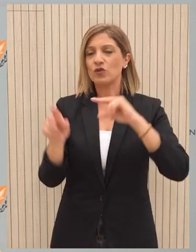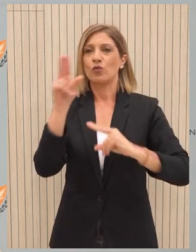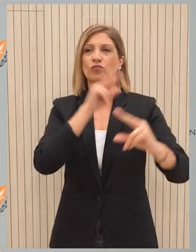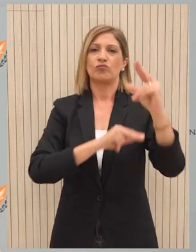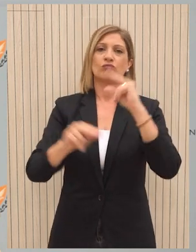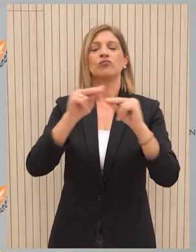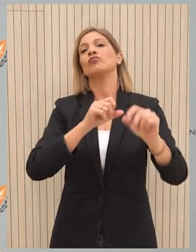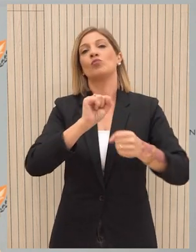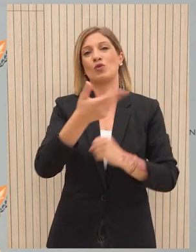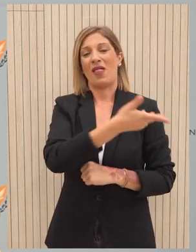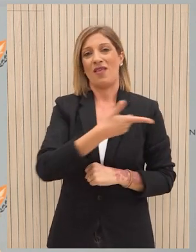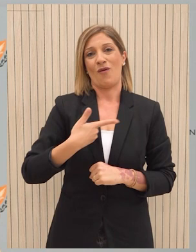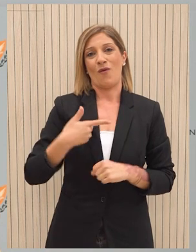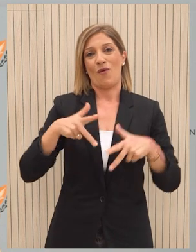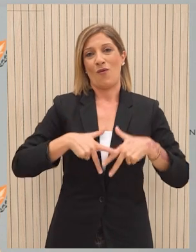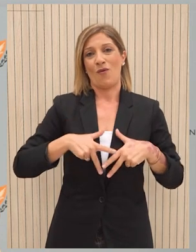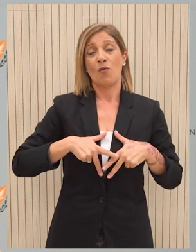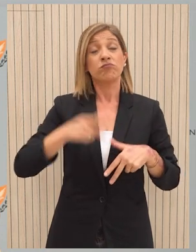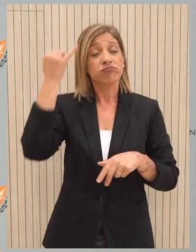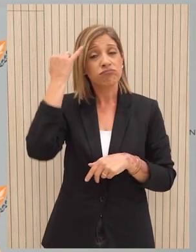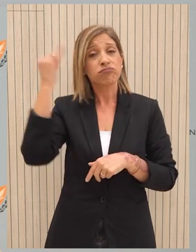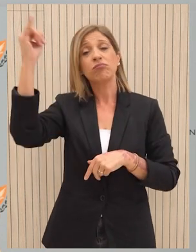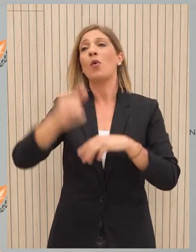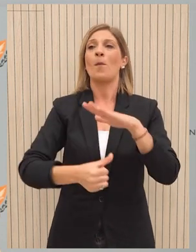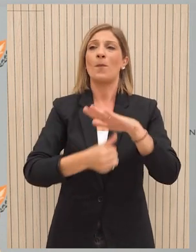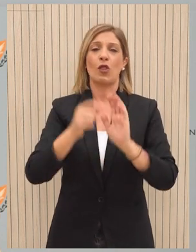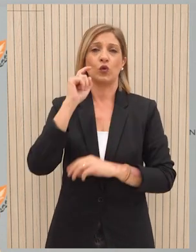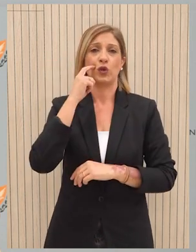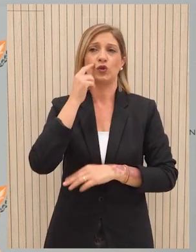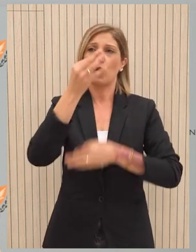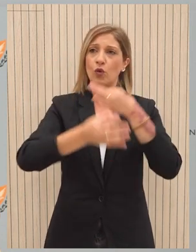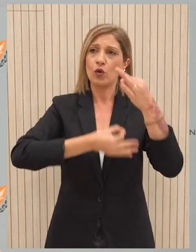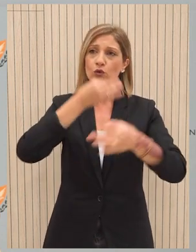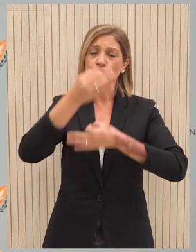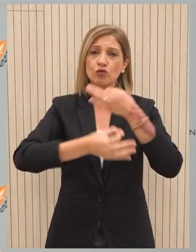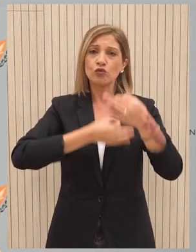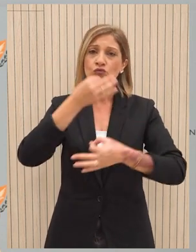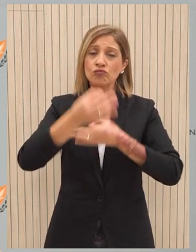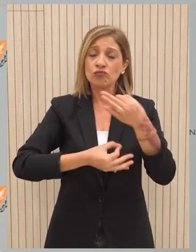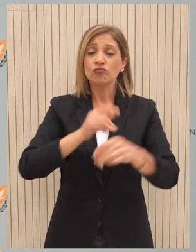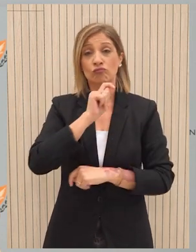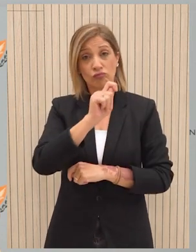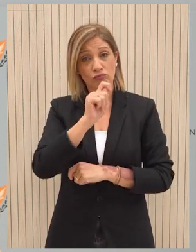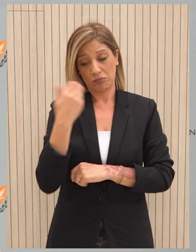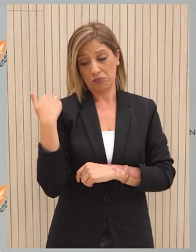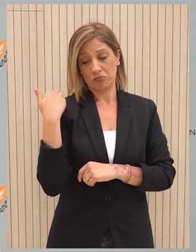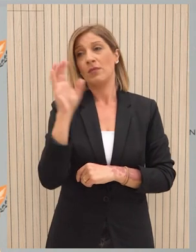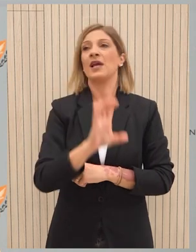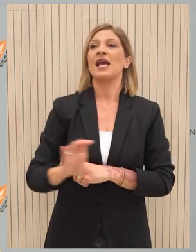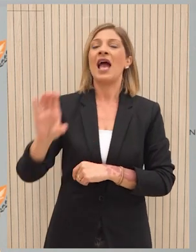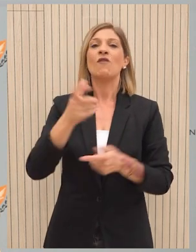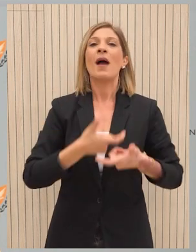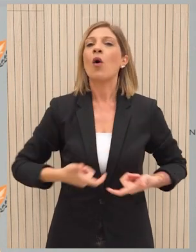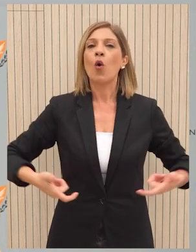διπλωματικών προσπαθειών μας. Η πρωτοβολία του Πρόεδρου της Δημοκρατίας, την οποία ανέθεσε και στο περιθώριο των εργασιών του πρόσφατου Ευρωπαϊκού